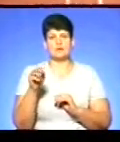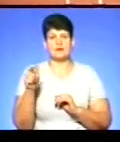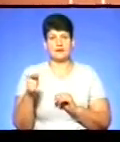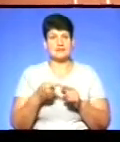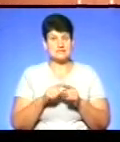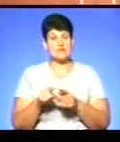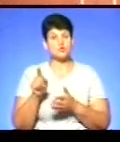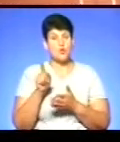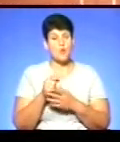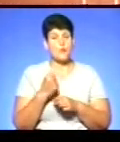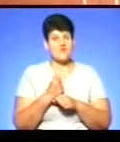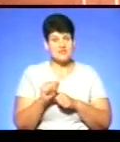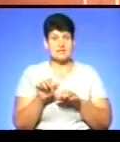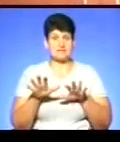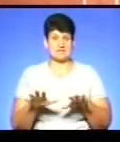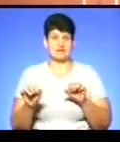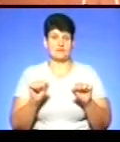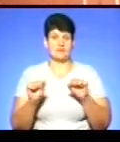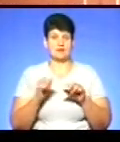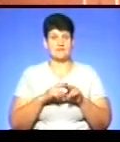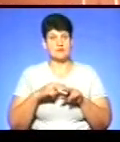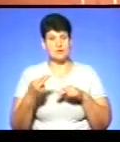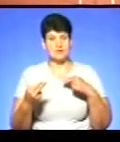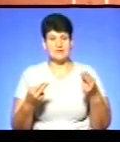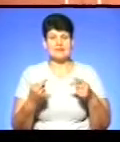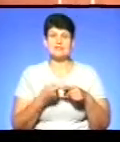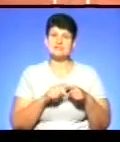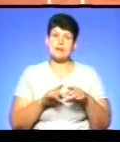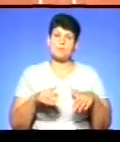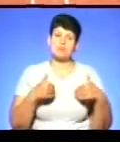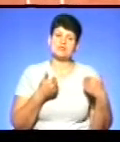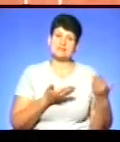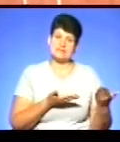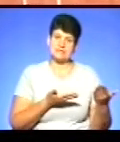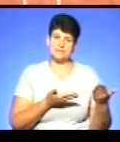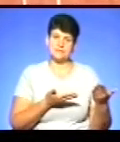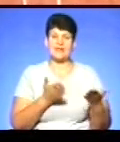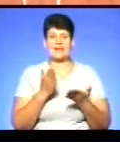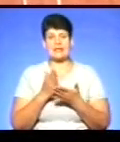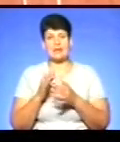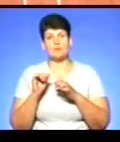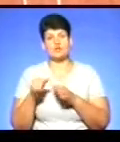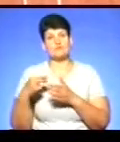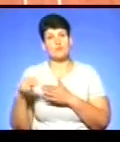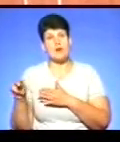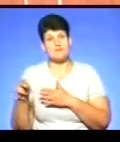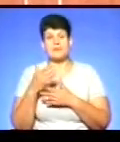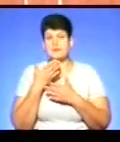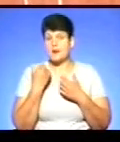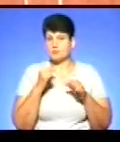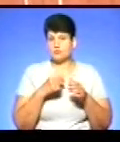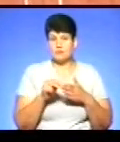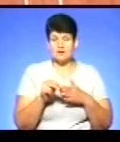'язання місцевої влади відшкодувати, чи це пропозиція? Тому що є можливість, закуповуємо тюнери, немає.